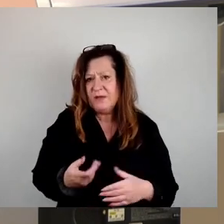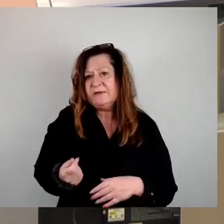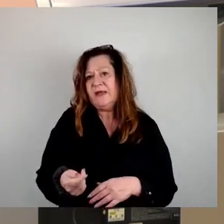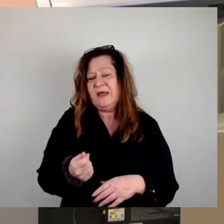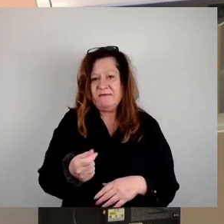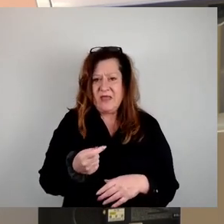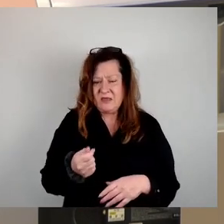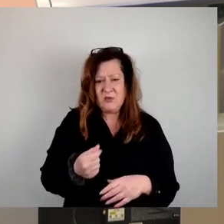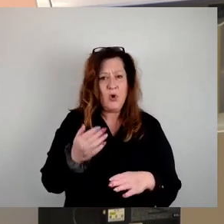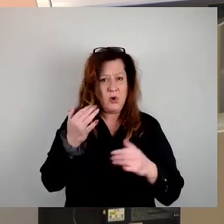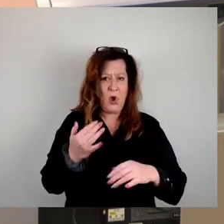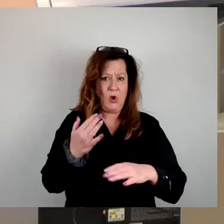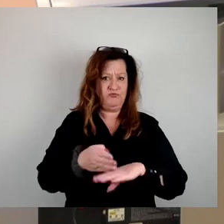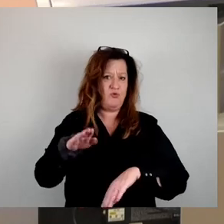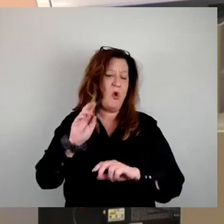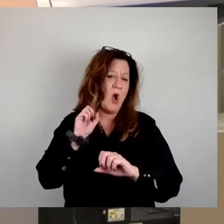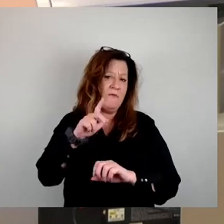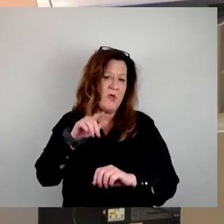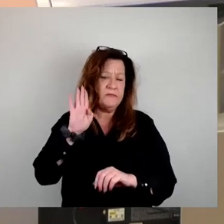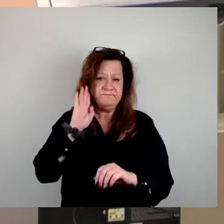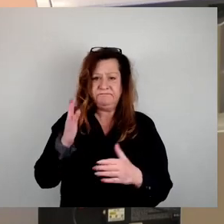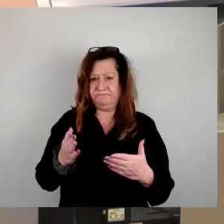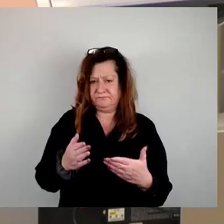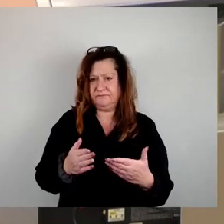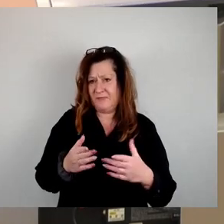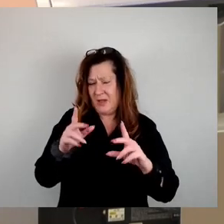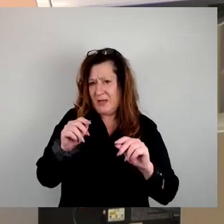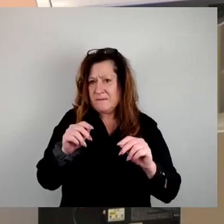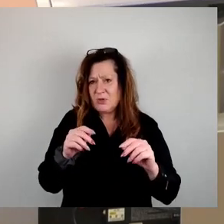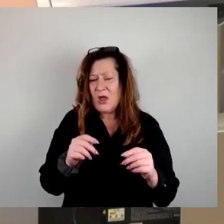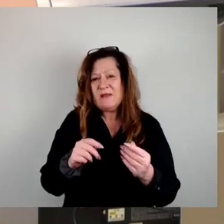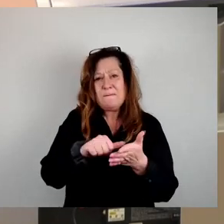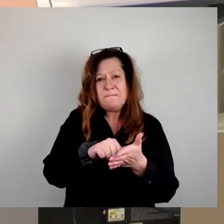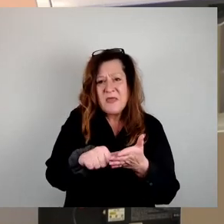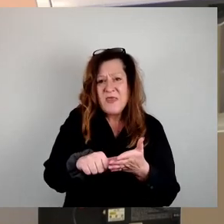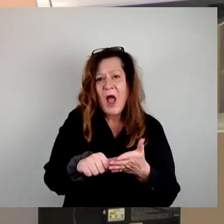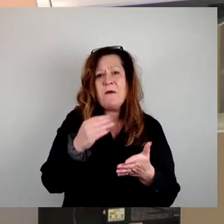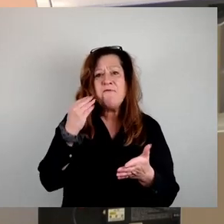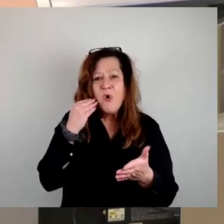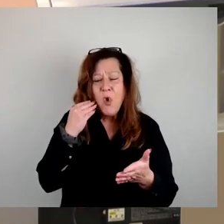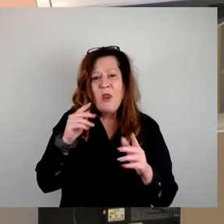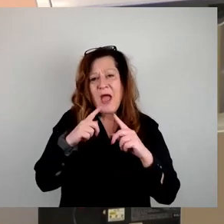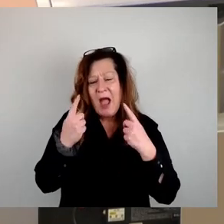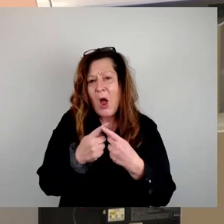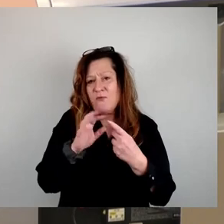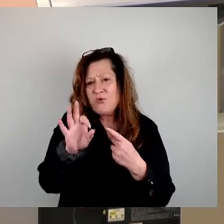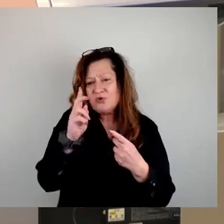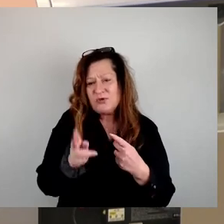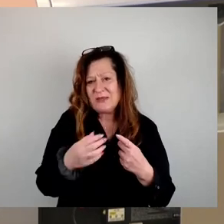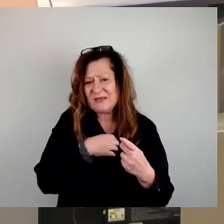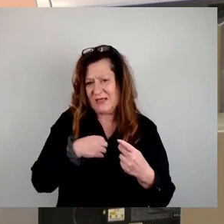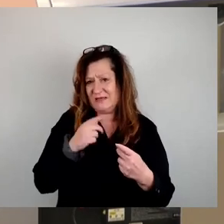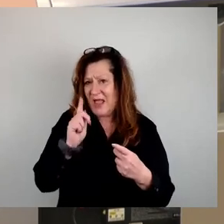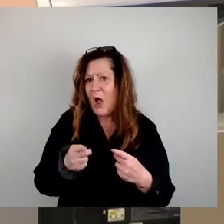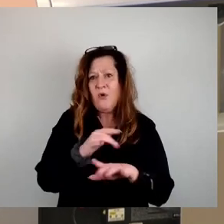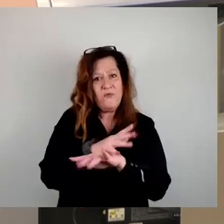gehört. Es handelt sich eben hier bei der Sicherung von bezahlbarem Wohnraum für die Stadt auch aus wirtschaftlicher Perspektive um eine